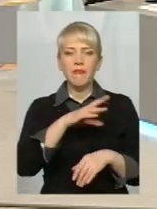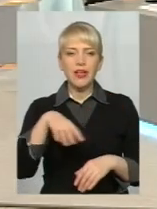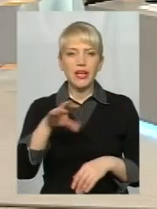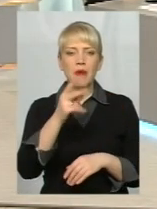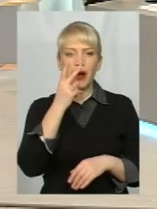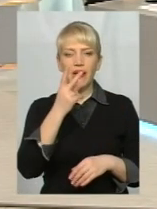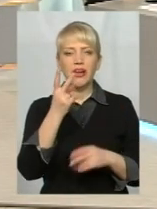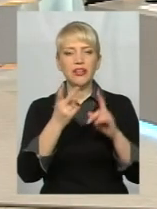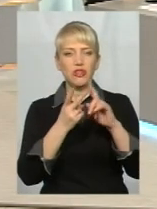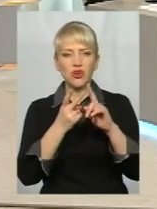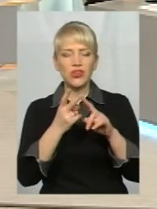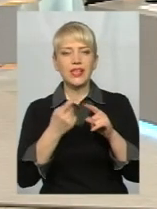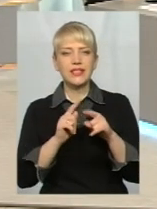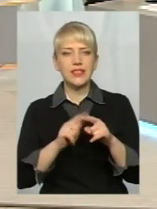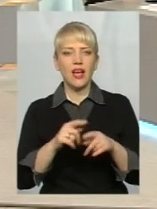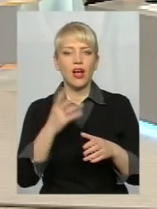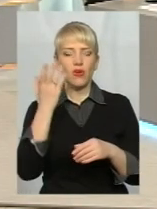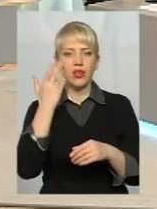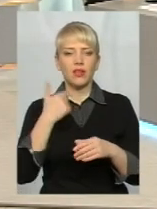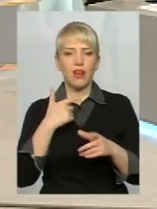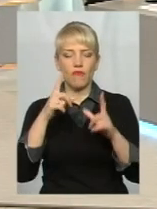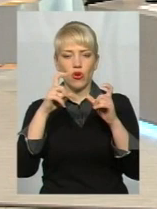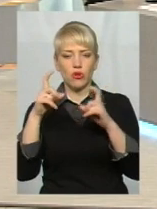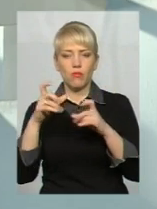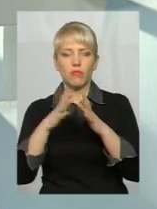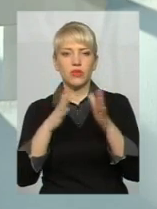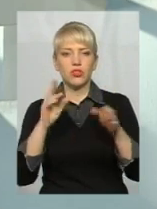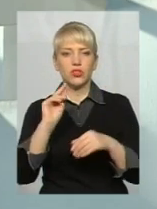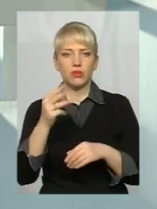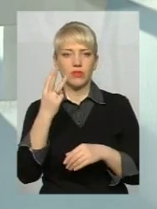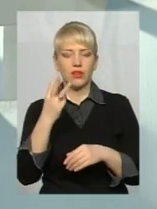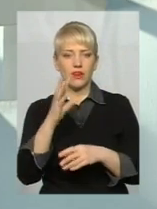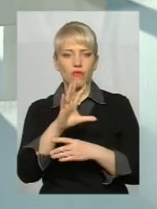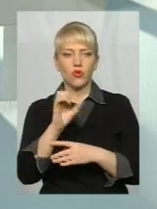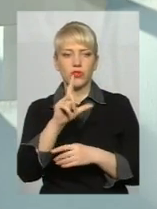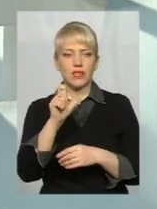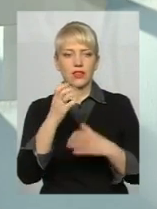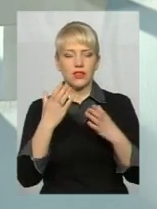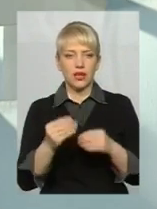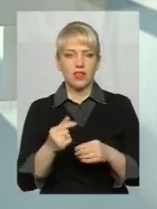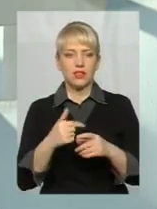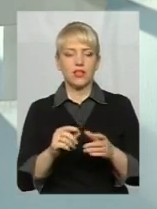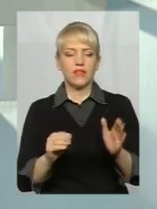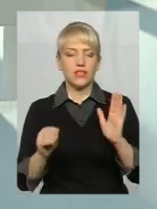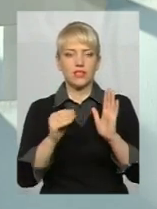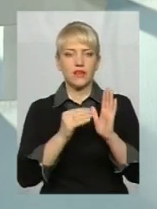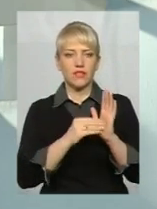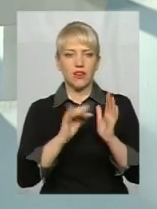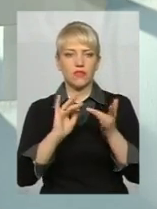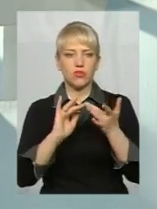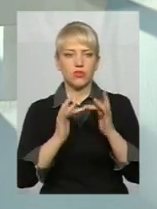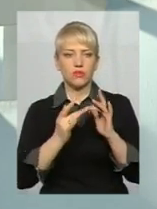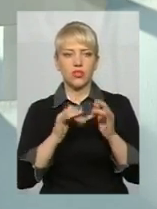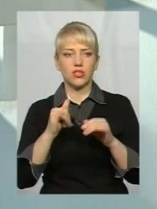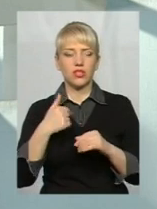стадія – коли я роблю більше, ніж три фото за день селфі, викладаю теж в соцмережі, але при тому я